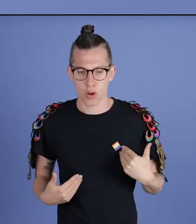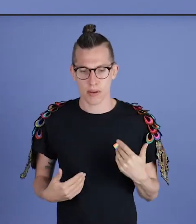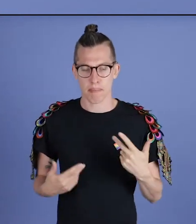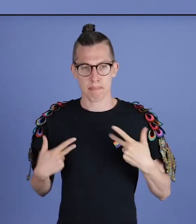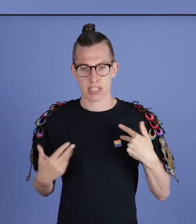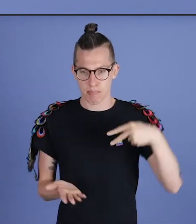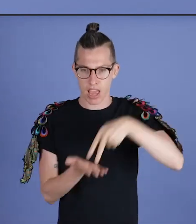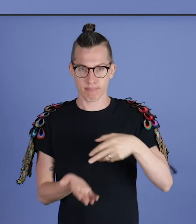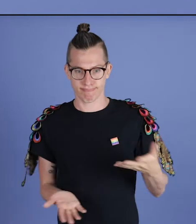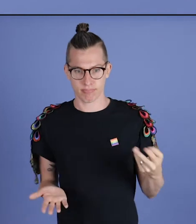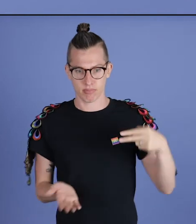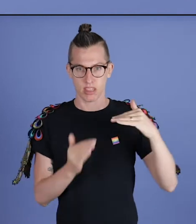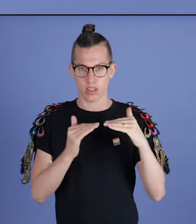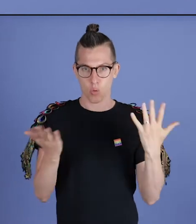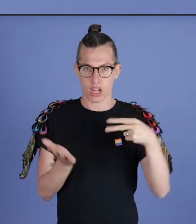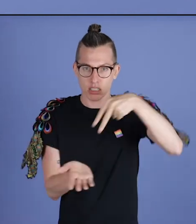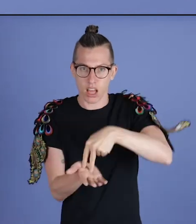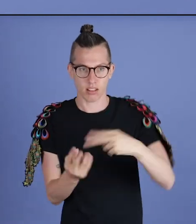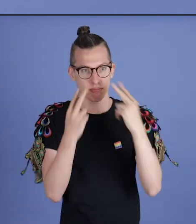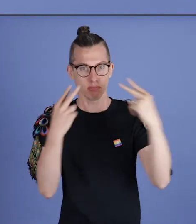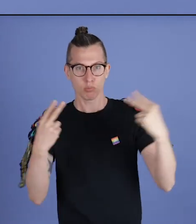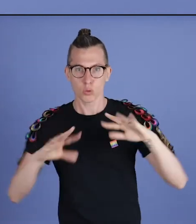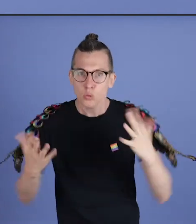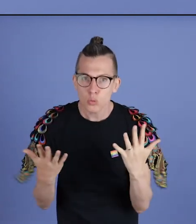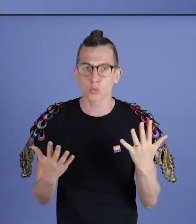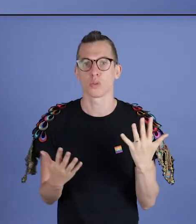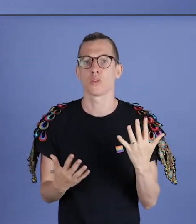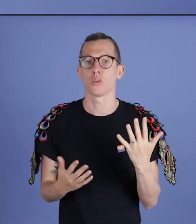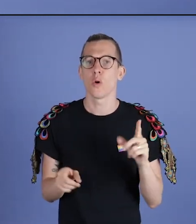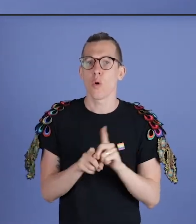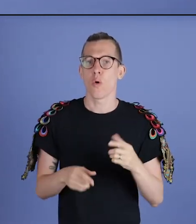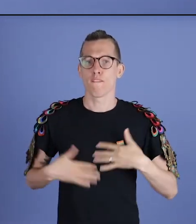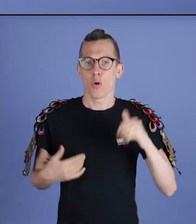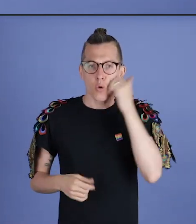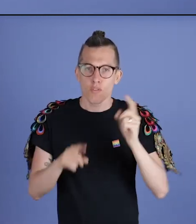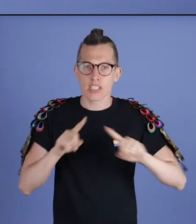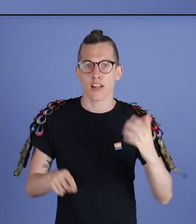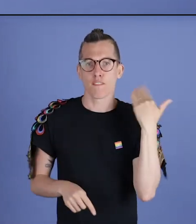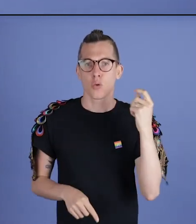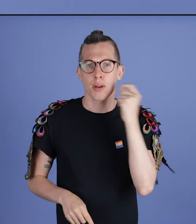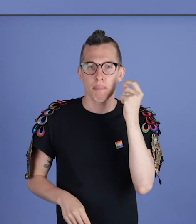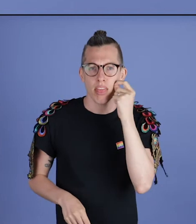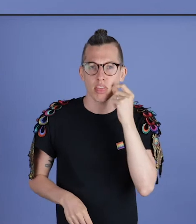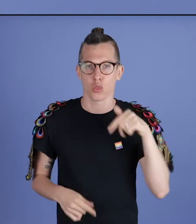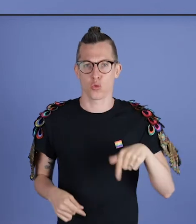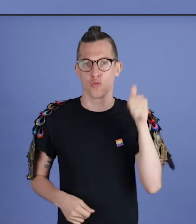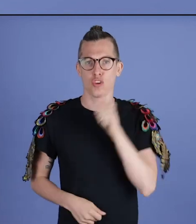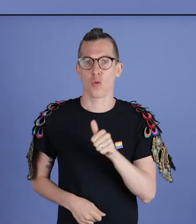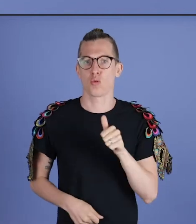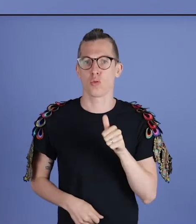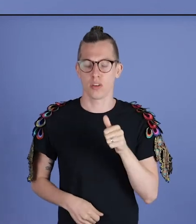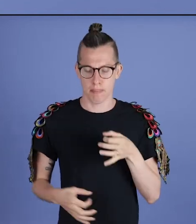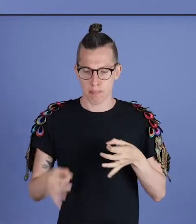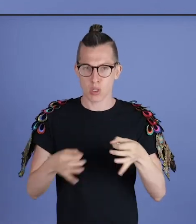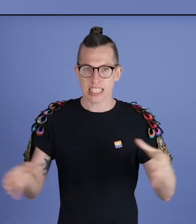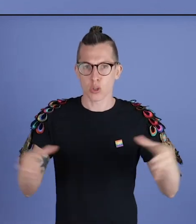ik vrouw wil zijn en de manier waarop dat ik in de maatschappij wil staan. Ik voel echt wel een heel groot verschil tussen vroeger als man